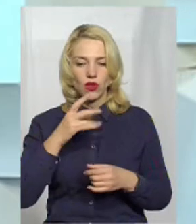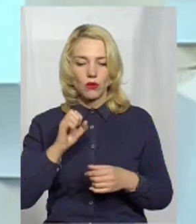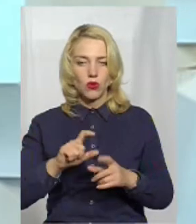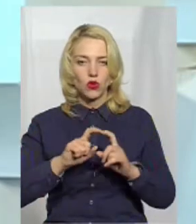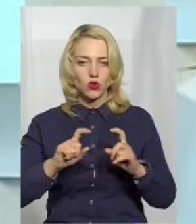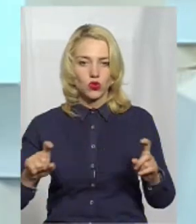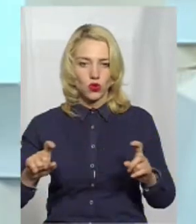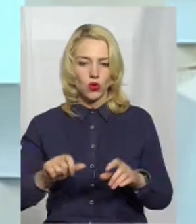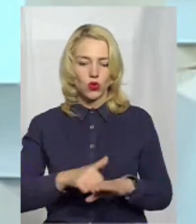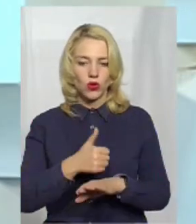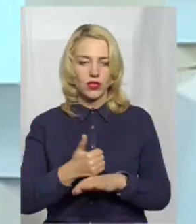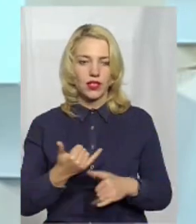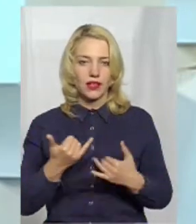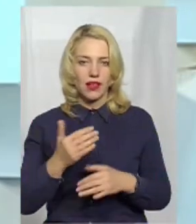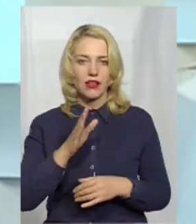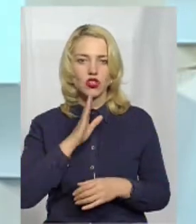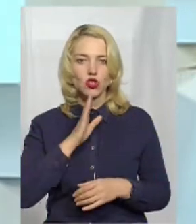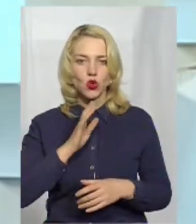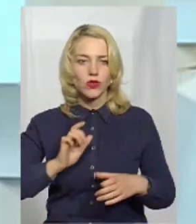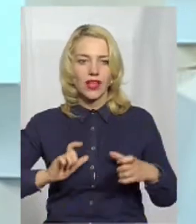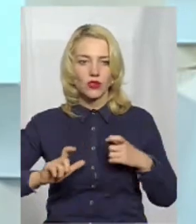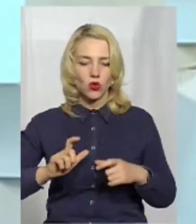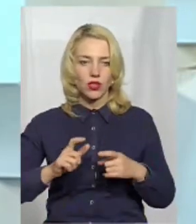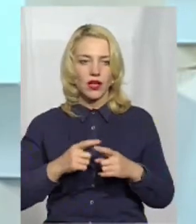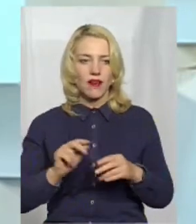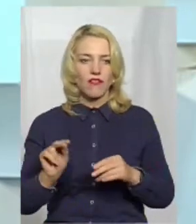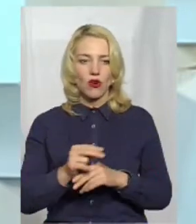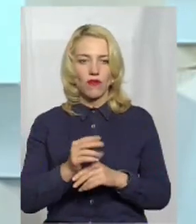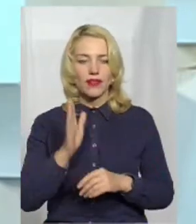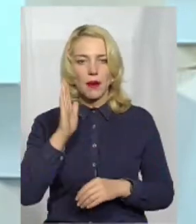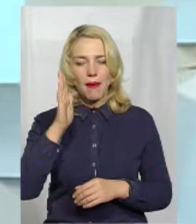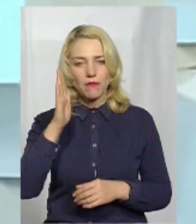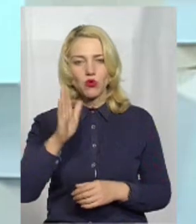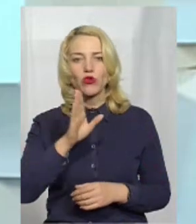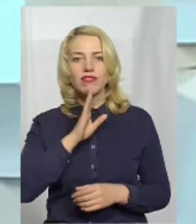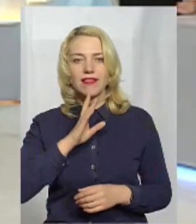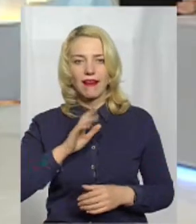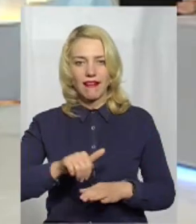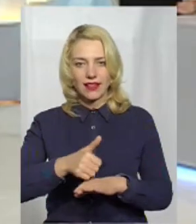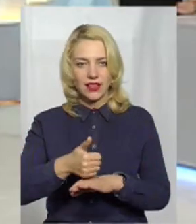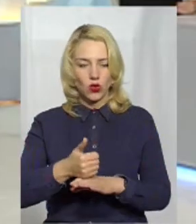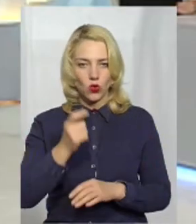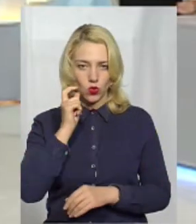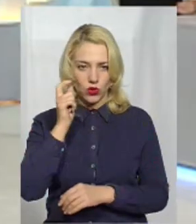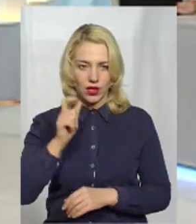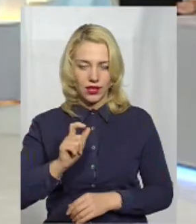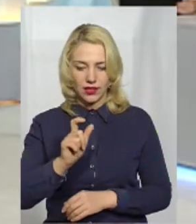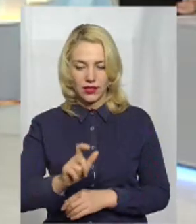студенток, виховання майбутніх лідерок України. Сьогодні ми говорили про